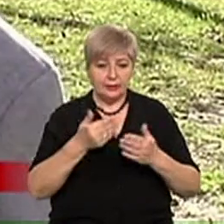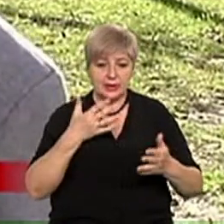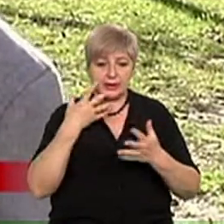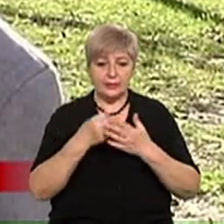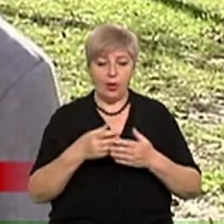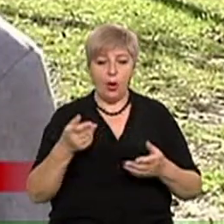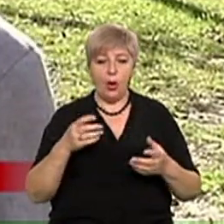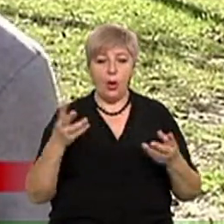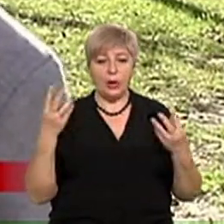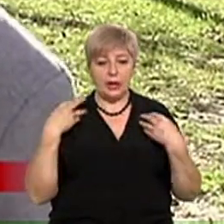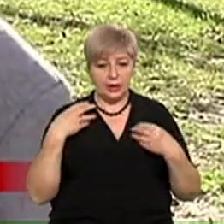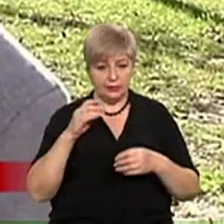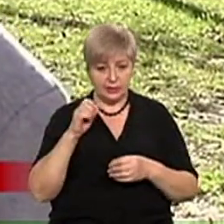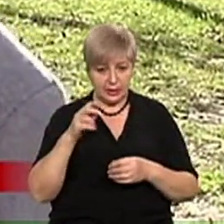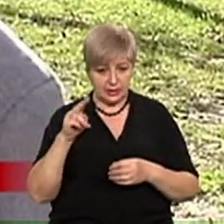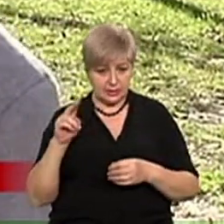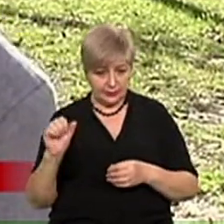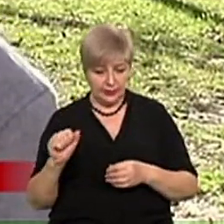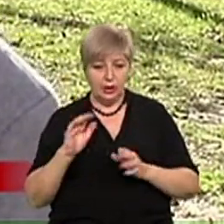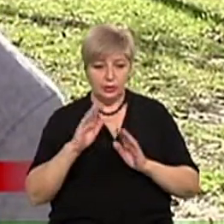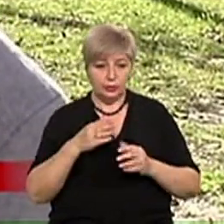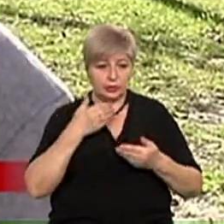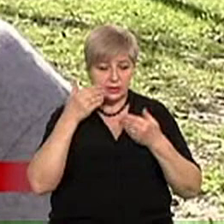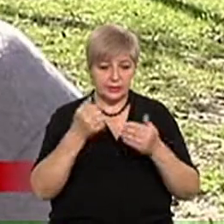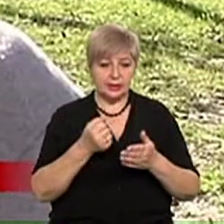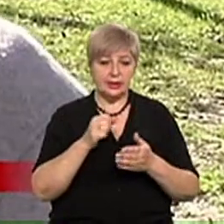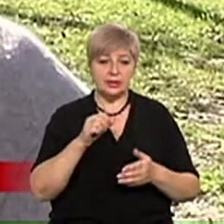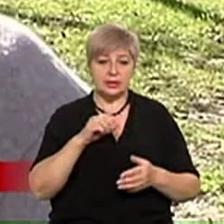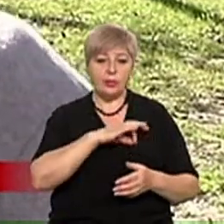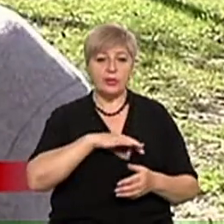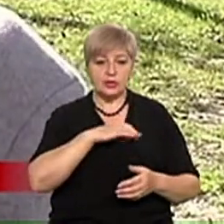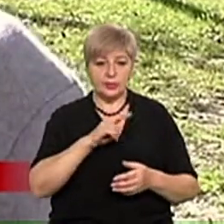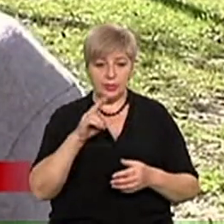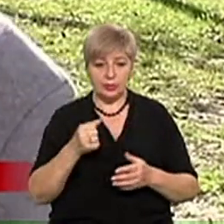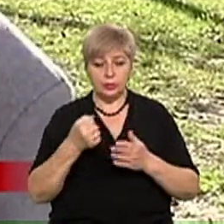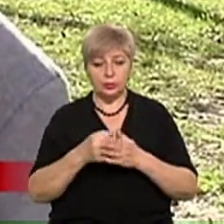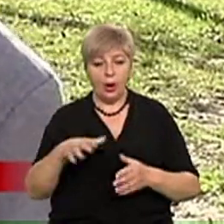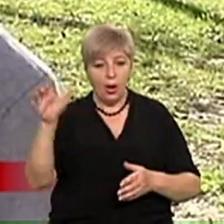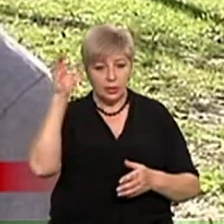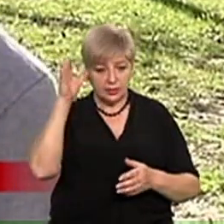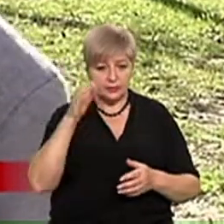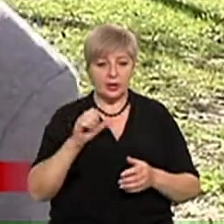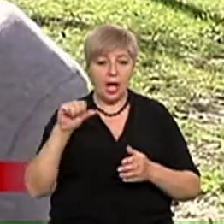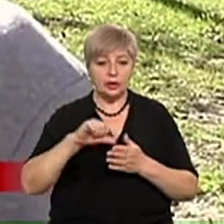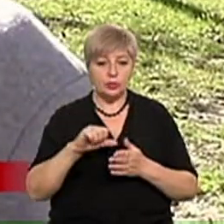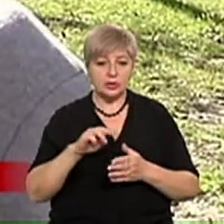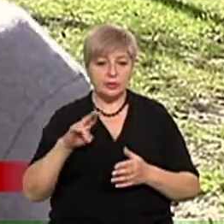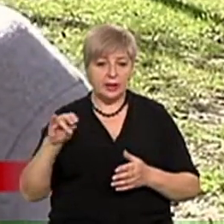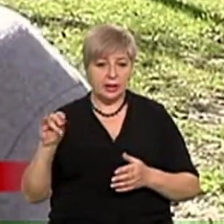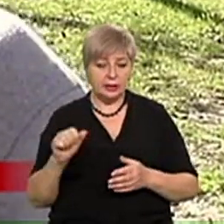керівництва, будуть звертатися в профспілку, власне вона для того існує, до освітнього омбудсмена,